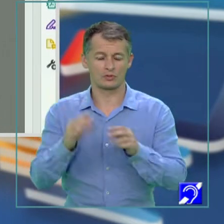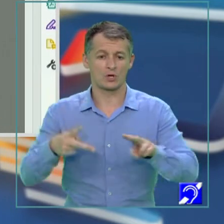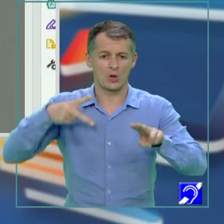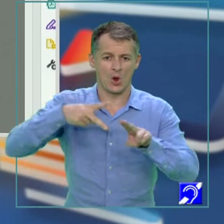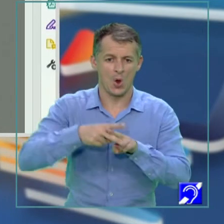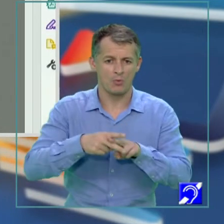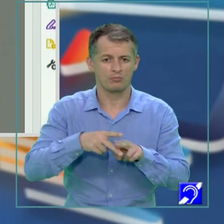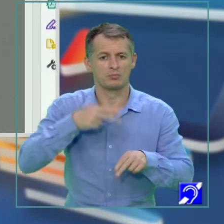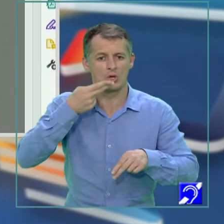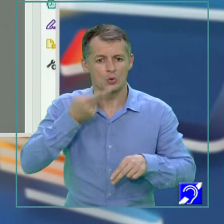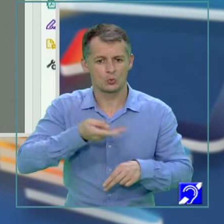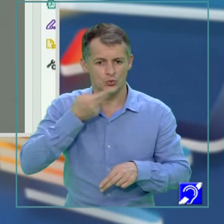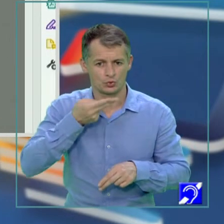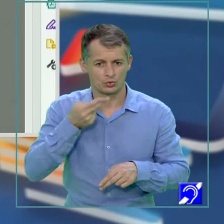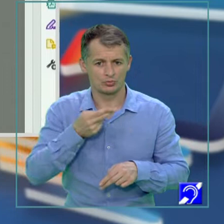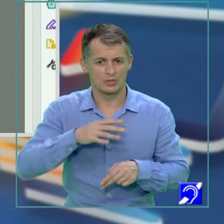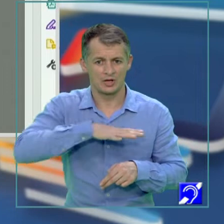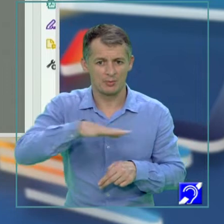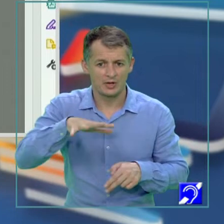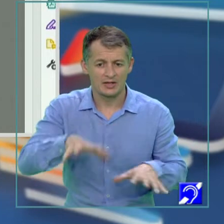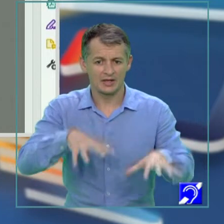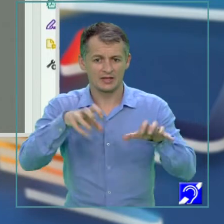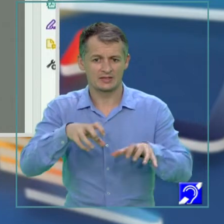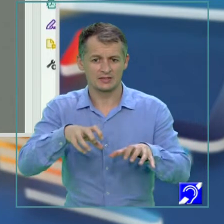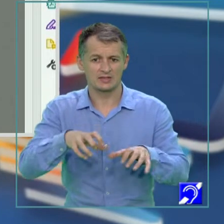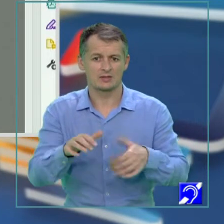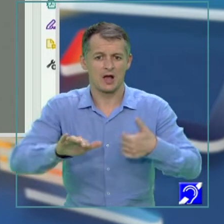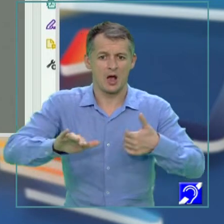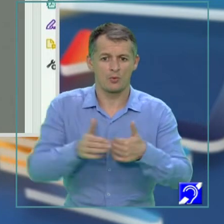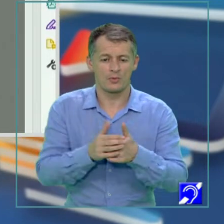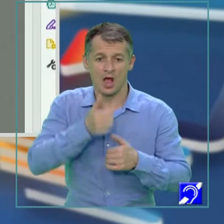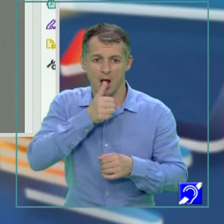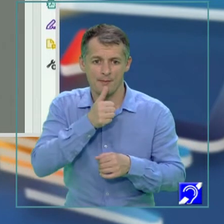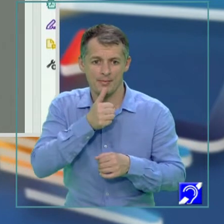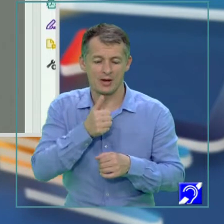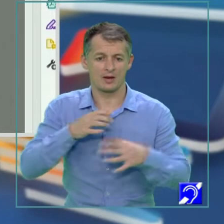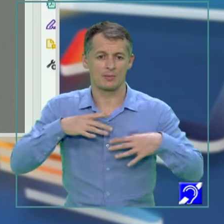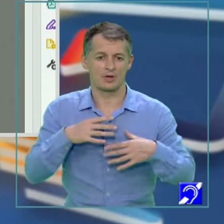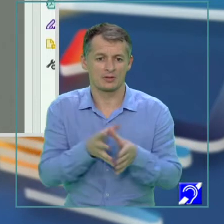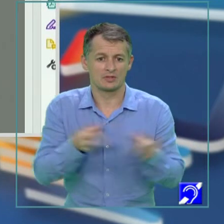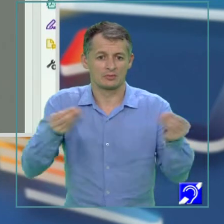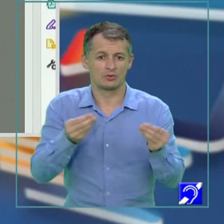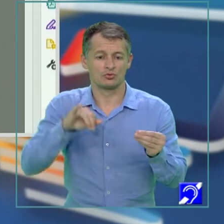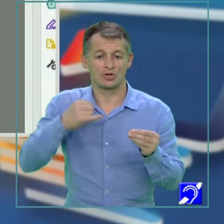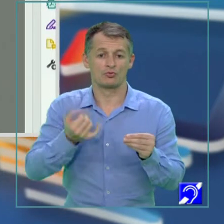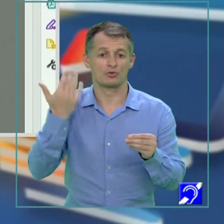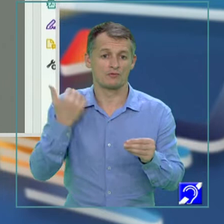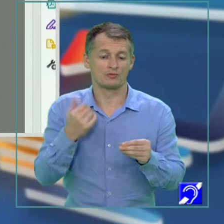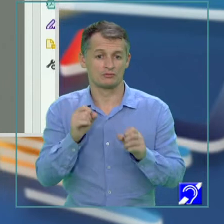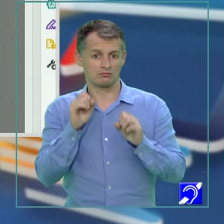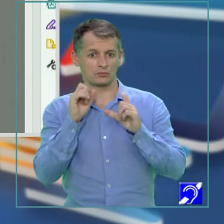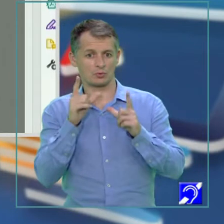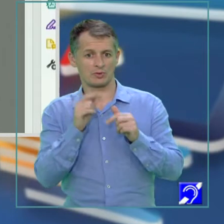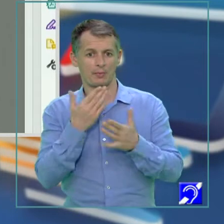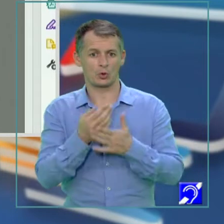încetul cu încetul câmpiile de gheață se apropiară, Apa liberă dispăru și atunci fură împrinși pentru 13